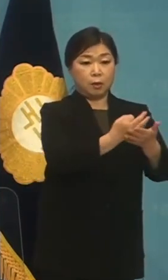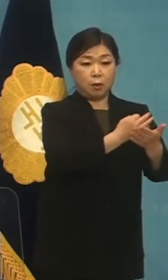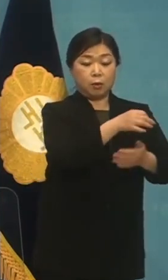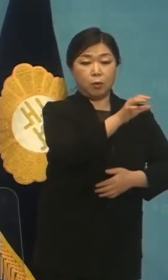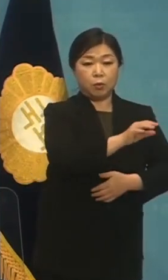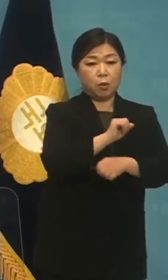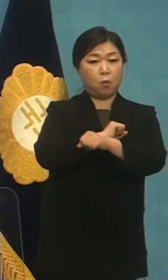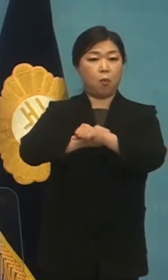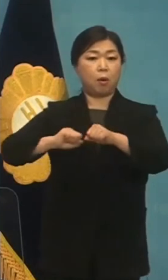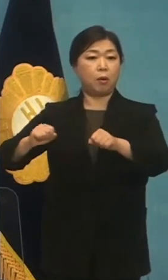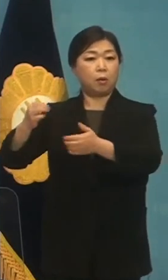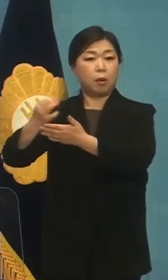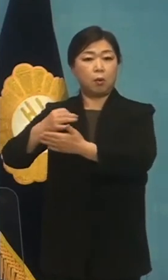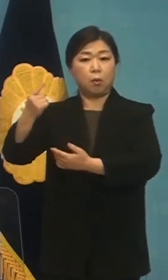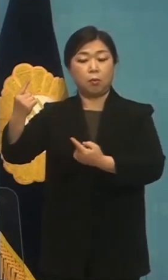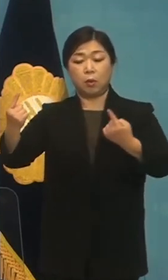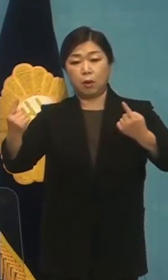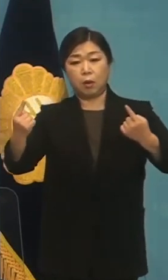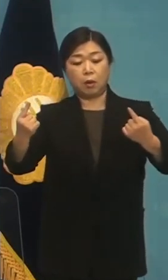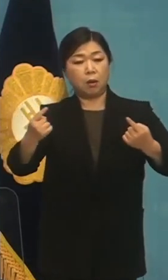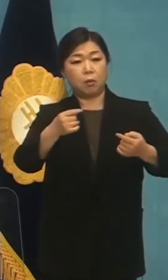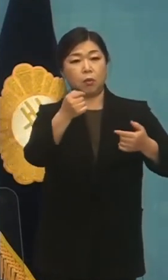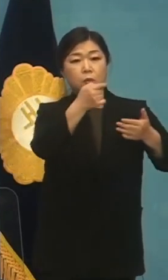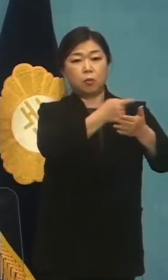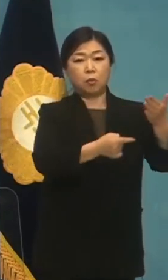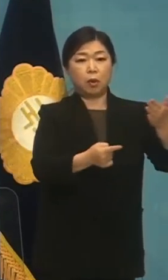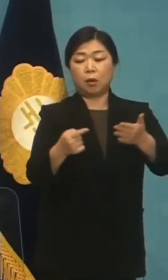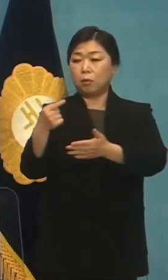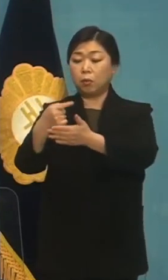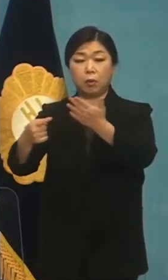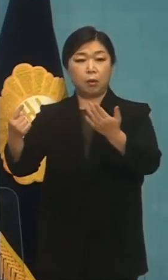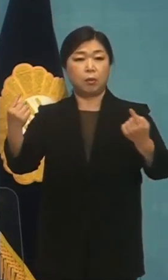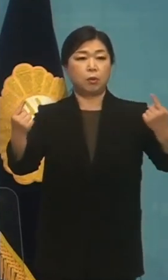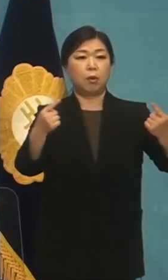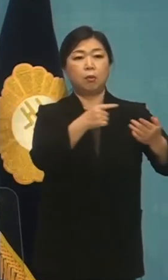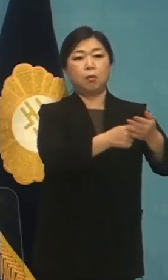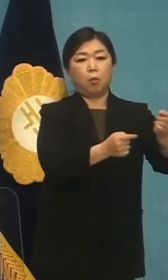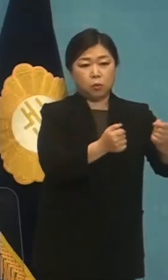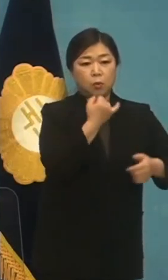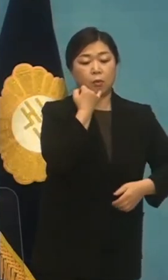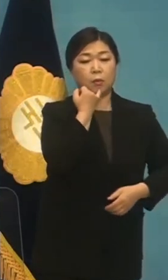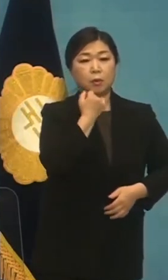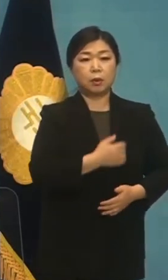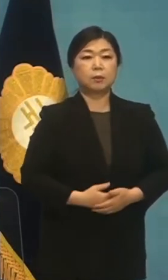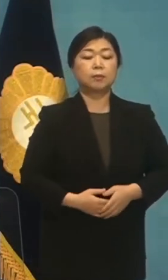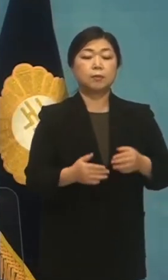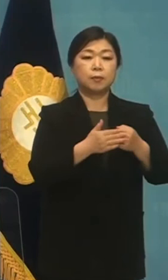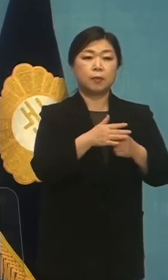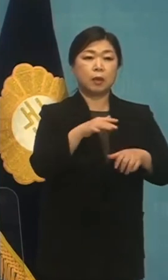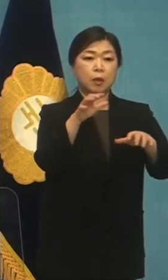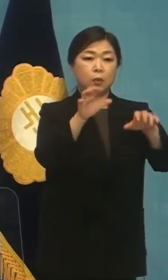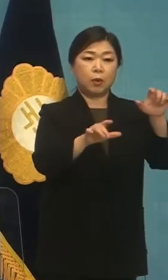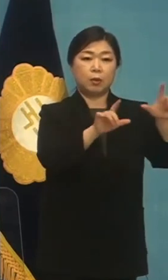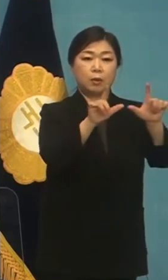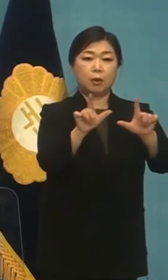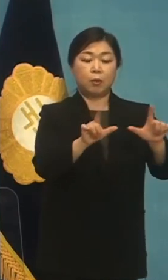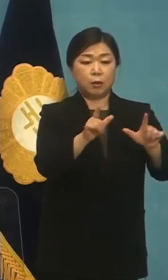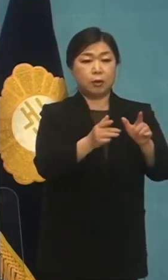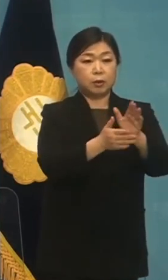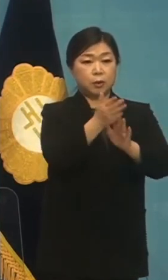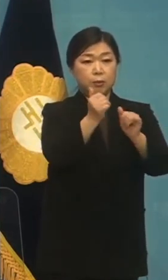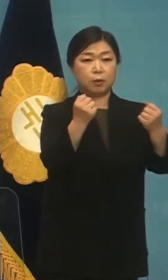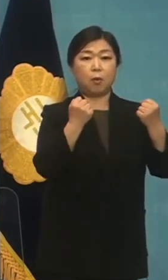타격을 덜 받은 곳에서 알 수 있듯이 동네 생활권은 시민의 일상 또 시민의